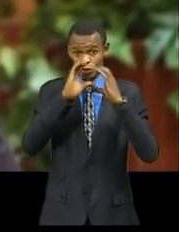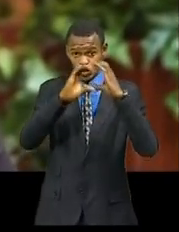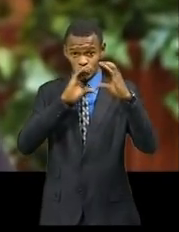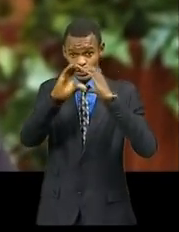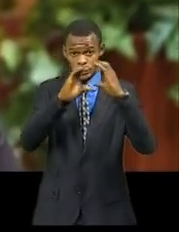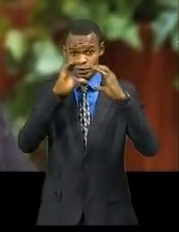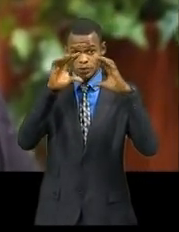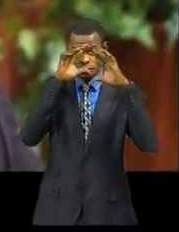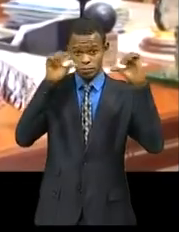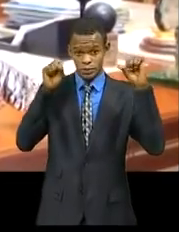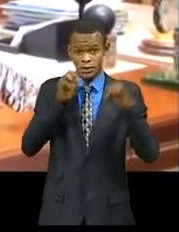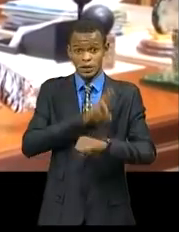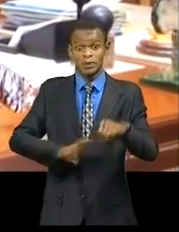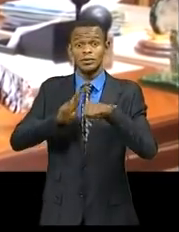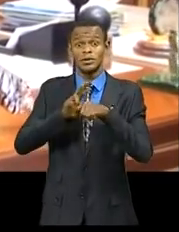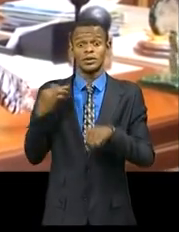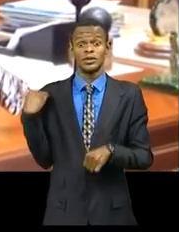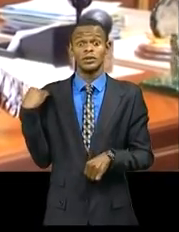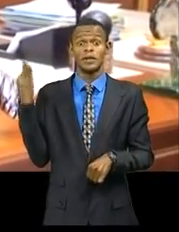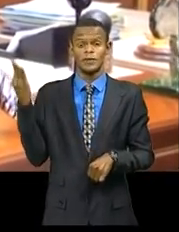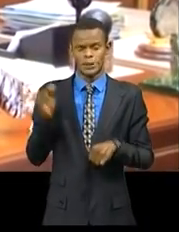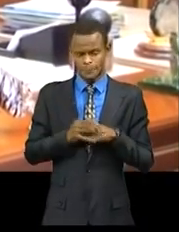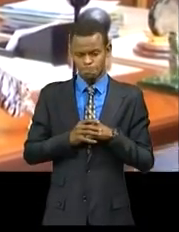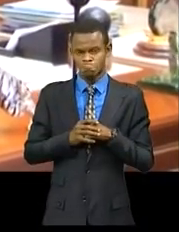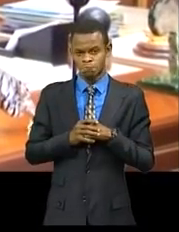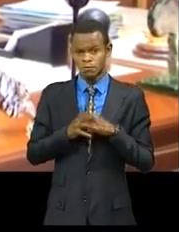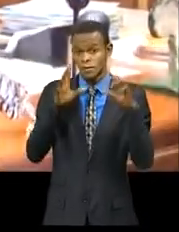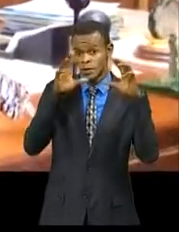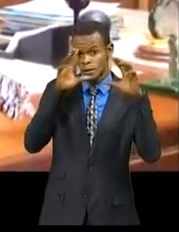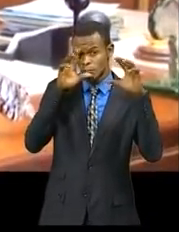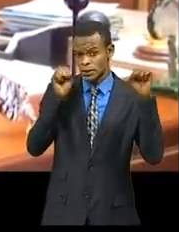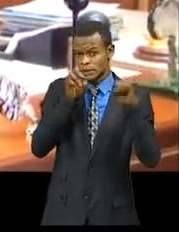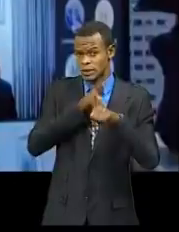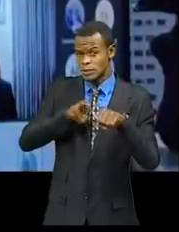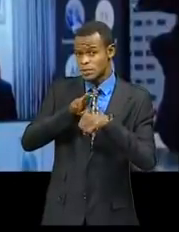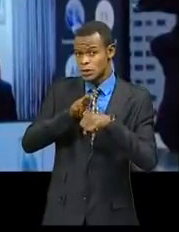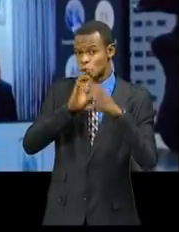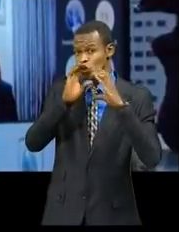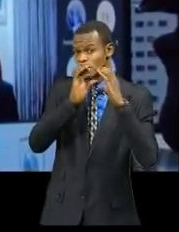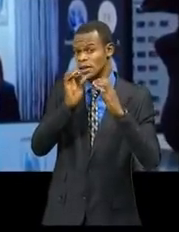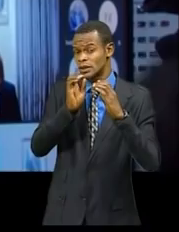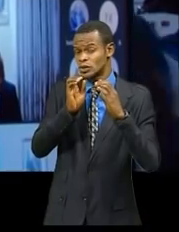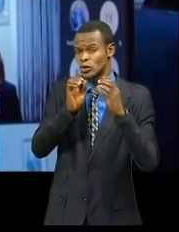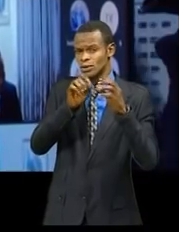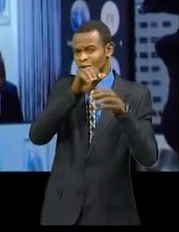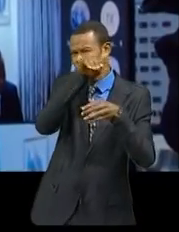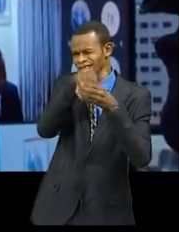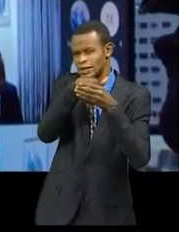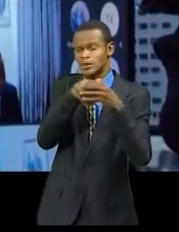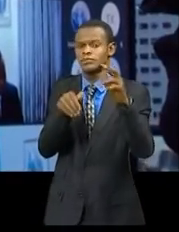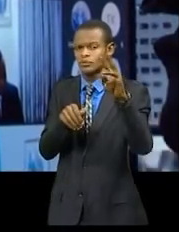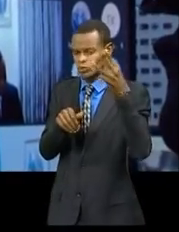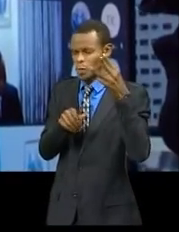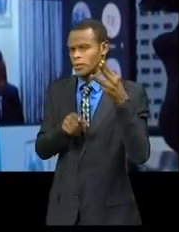la République, Chef de l'État. La communication du Président de la République a porté sur trois points principaux, à savoir 1.